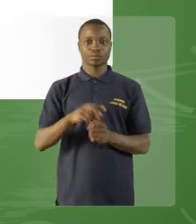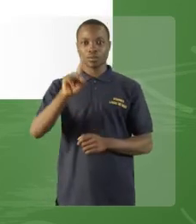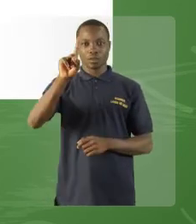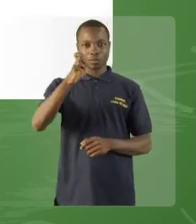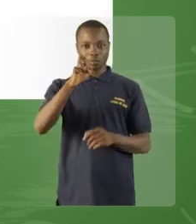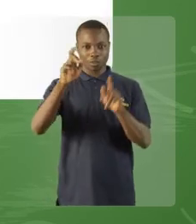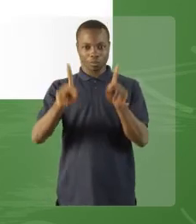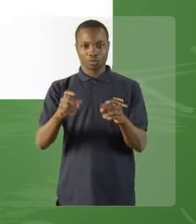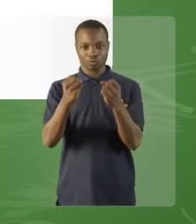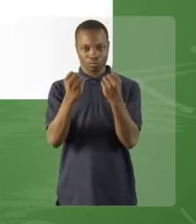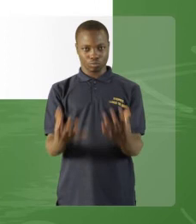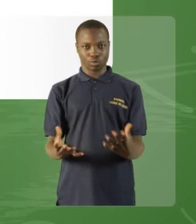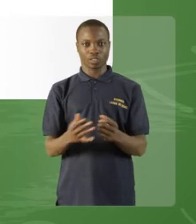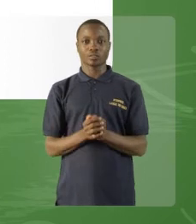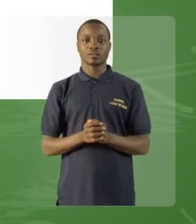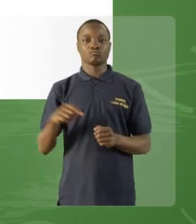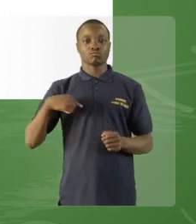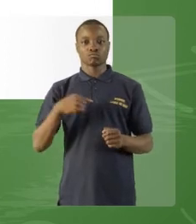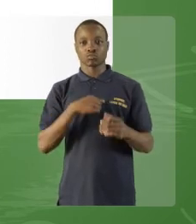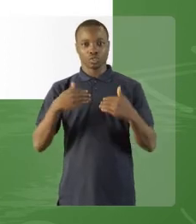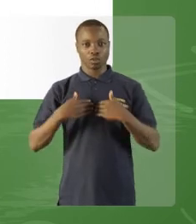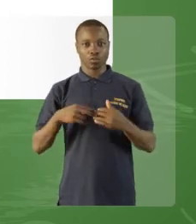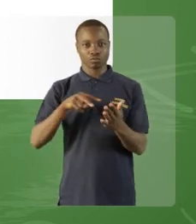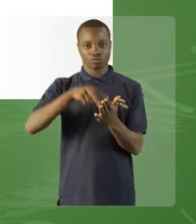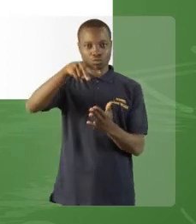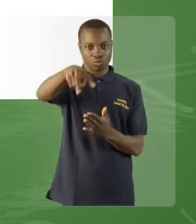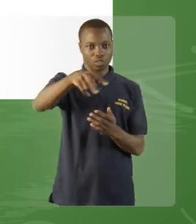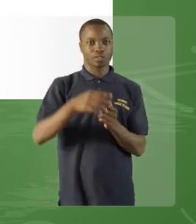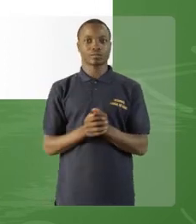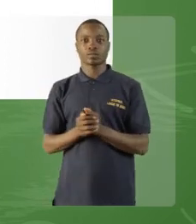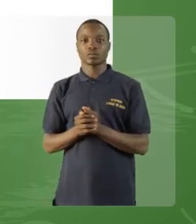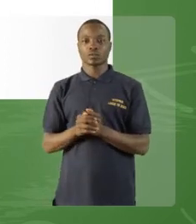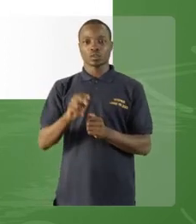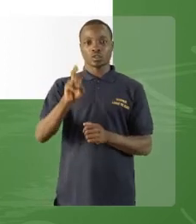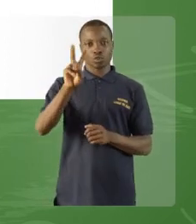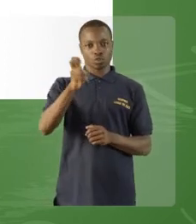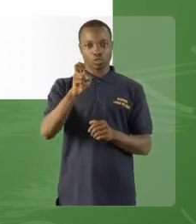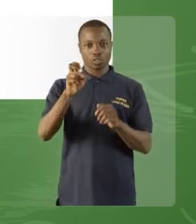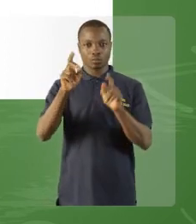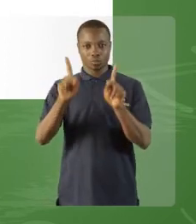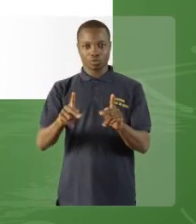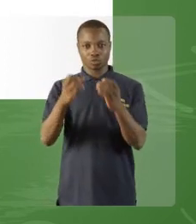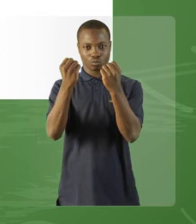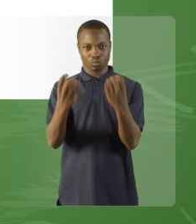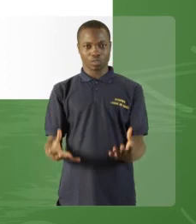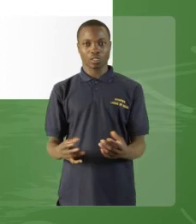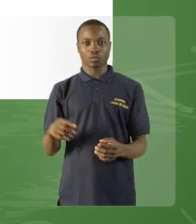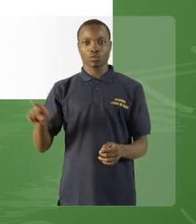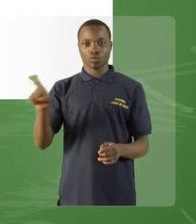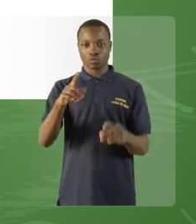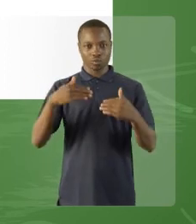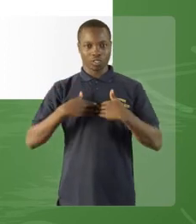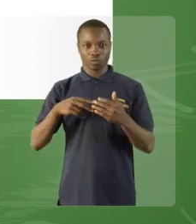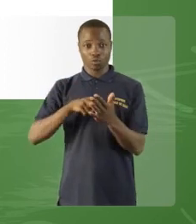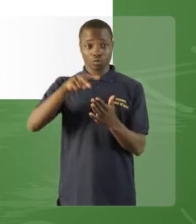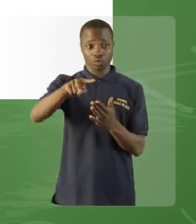La première personne du singulier « j'ai sauté ». La première personne du pluriel «